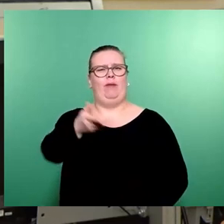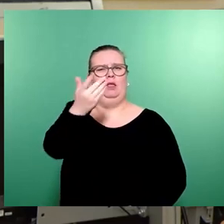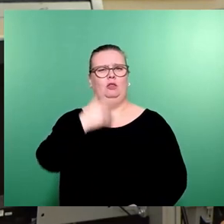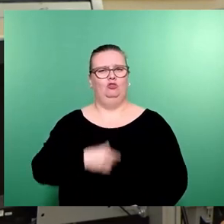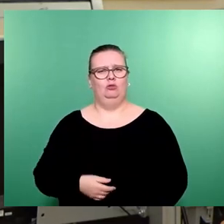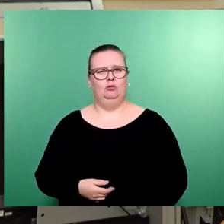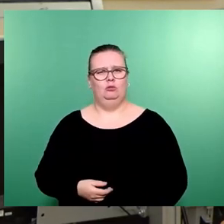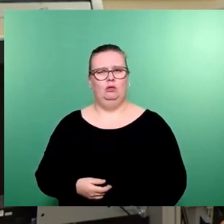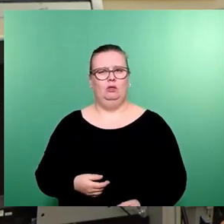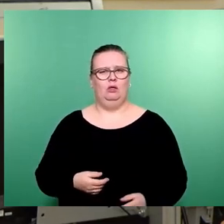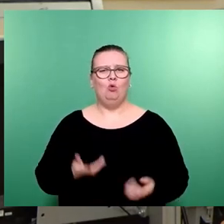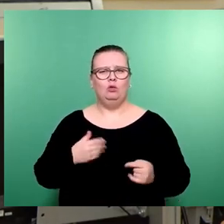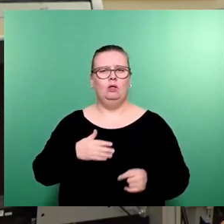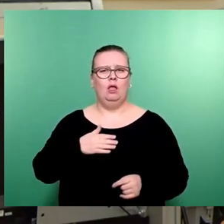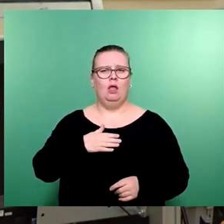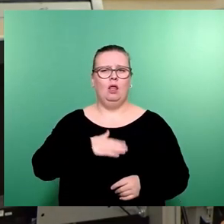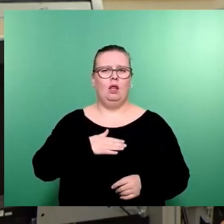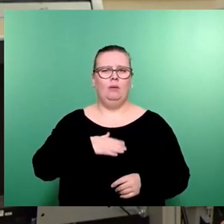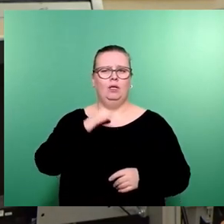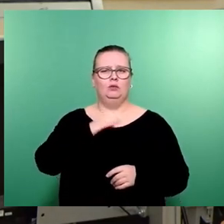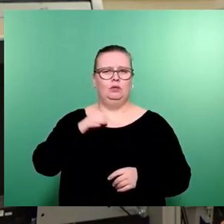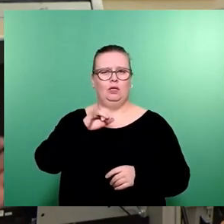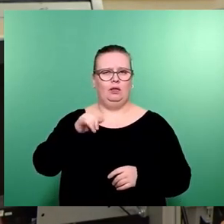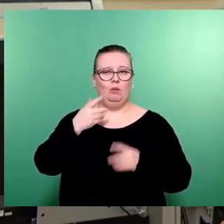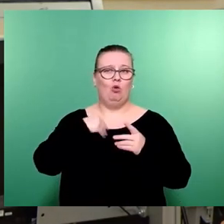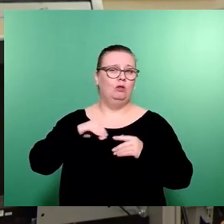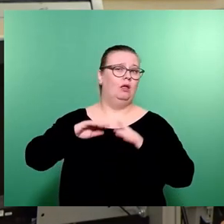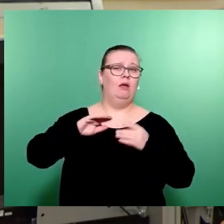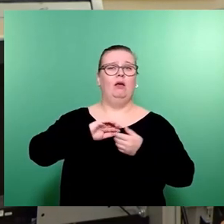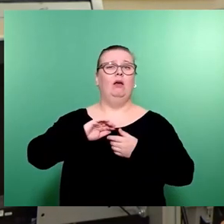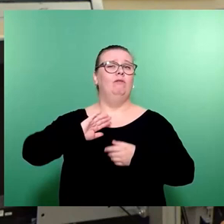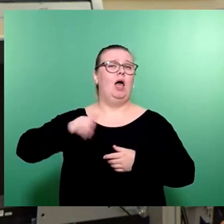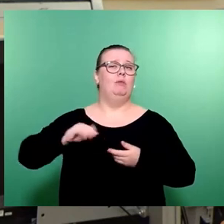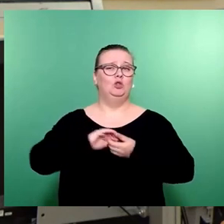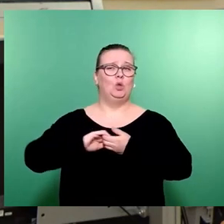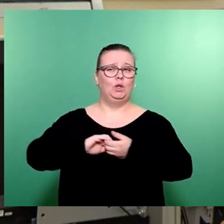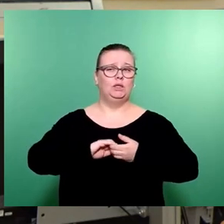Christianin Filius Jene, es ist schon klar, weibliche Solidarität steht über allem.